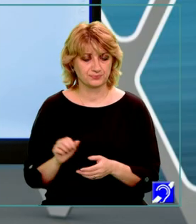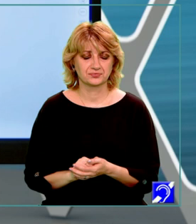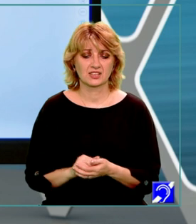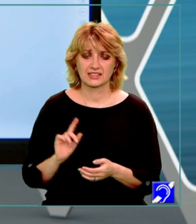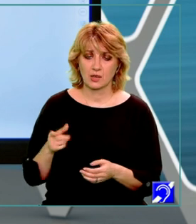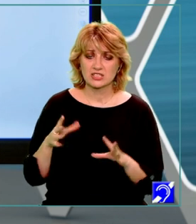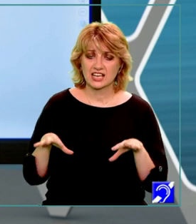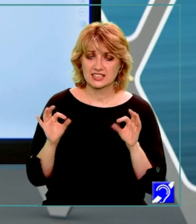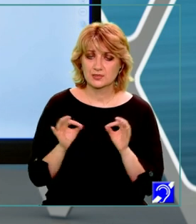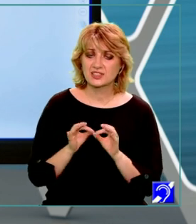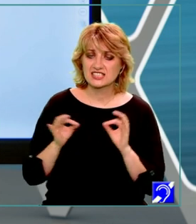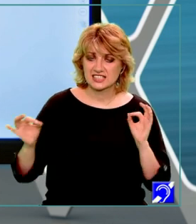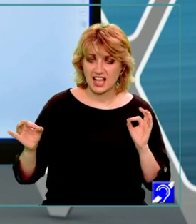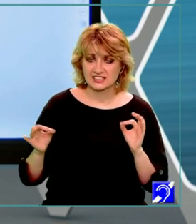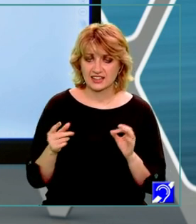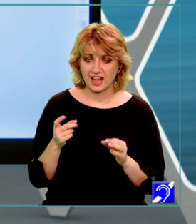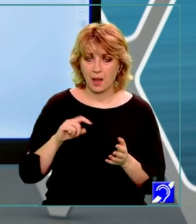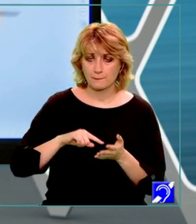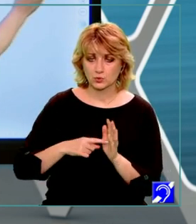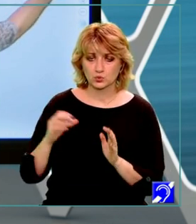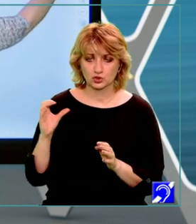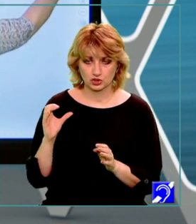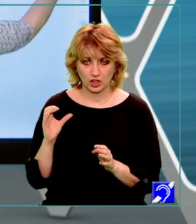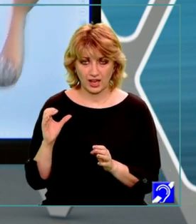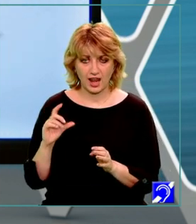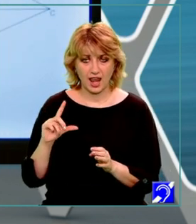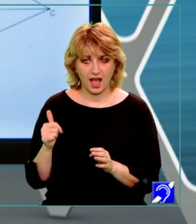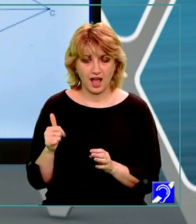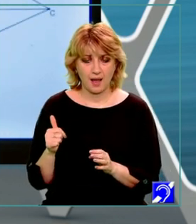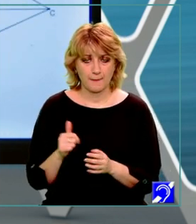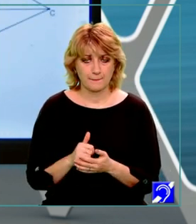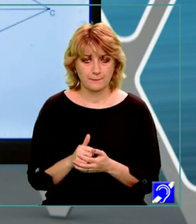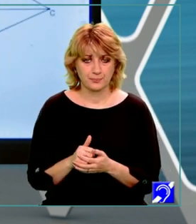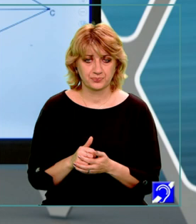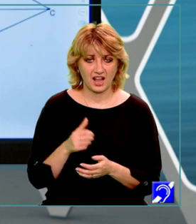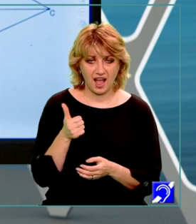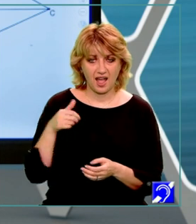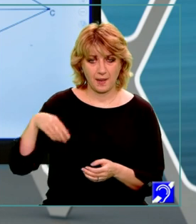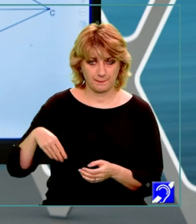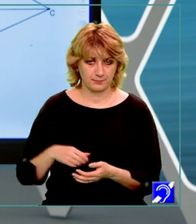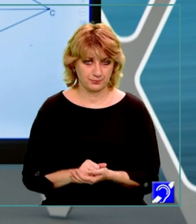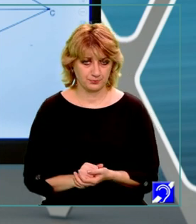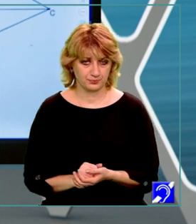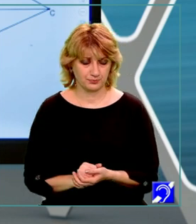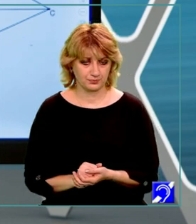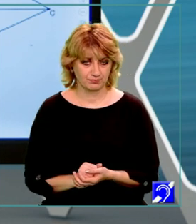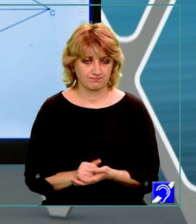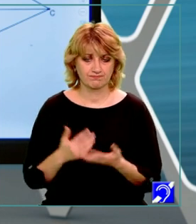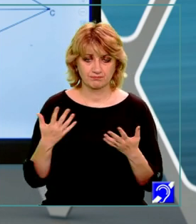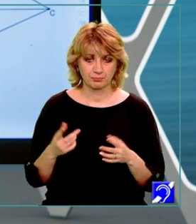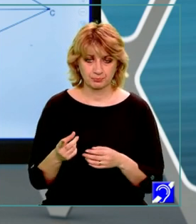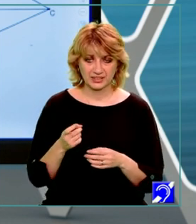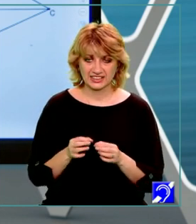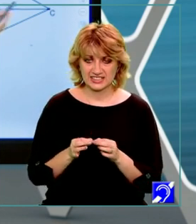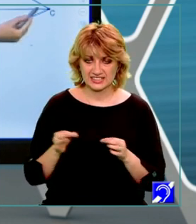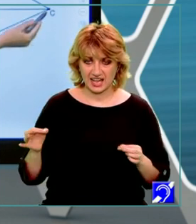să determinăm distanța de la punctul C la AM. Prin distanța